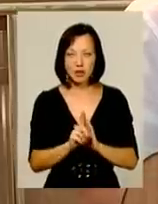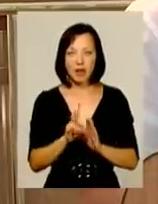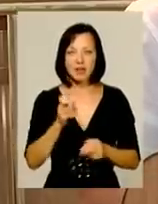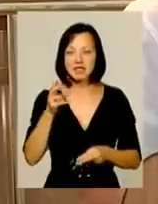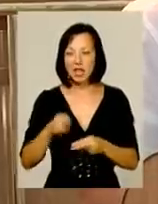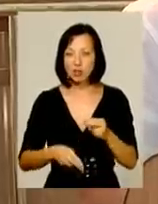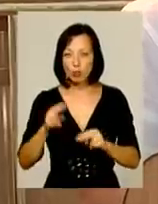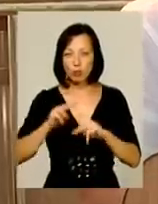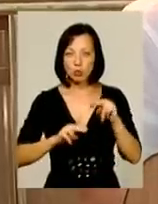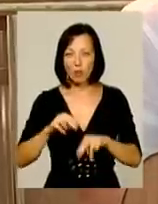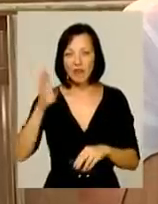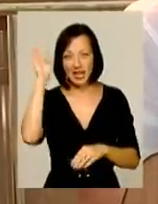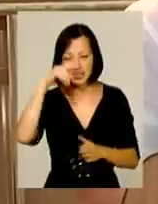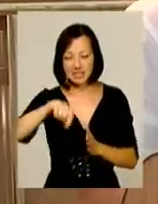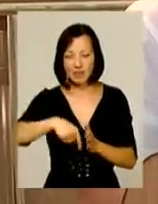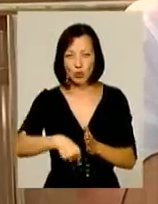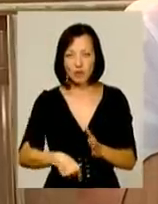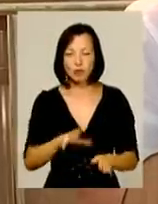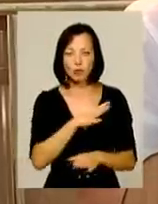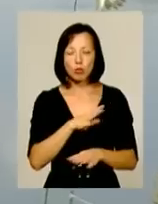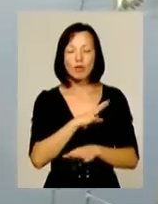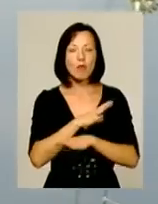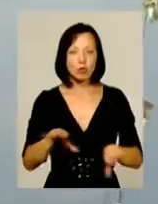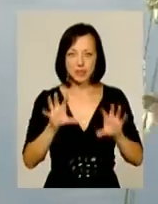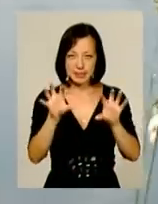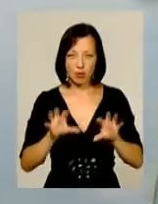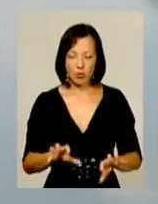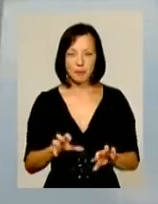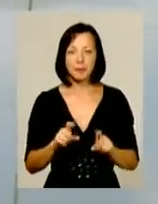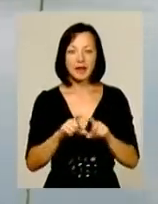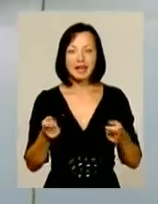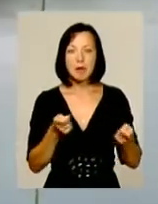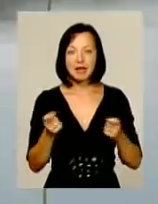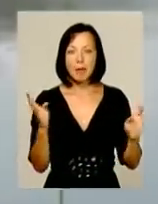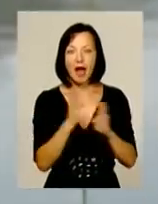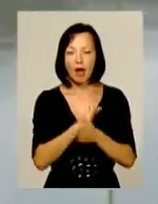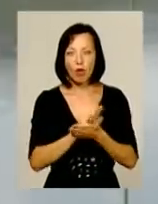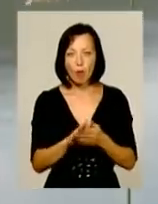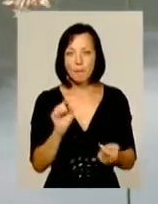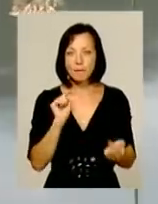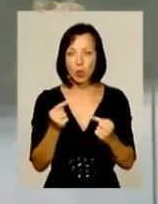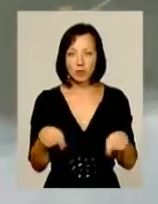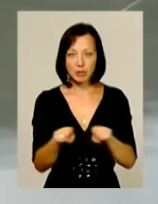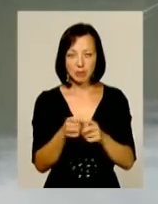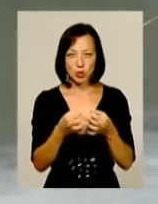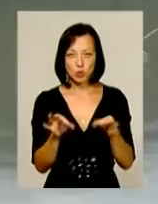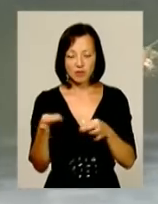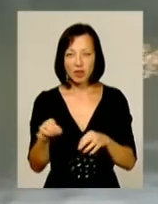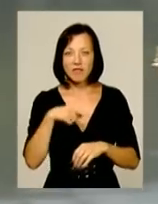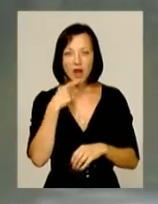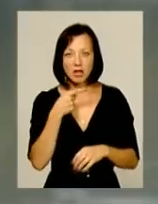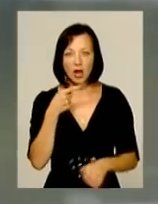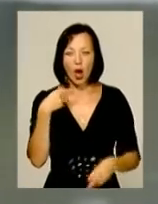закінчення побудови свертловини були незаконні. Департамент екології теж проти подібних дозволів. Переконує,